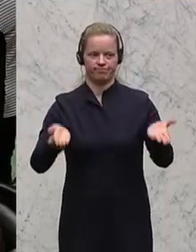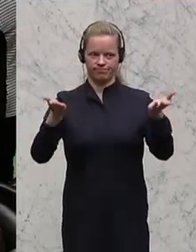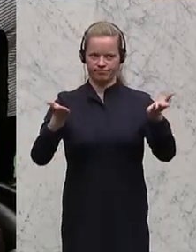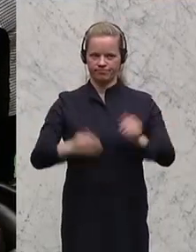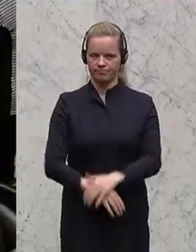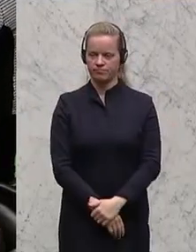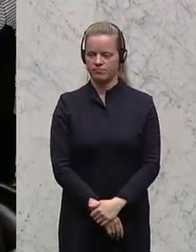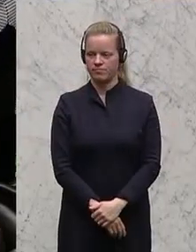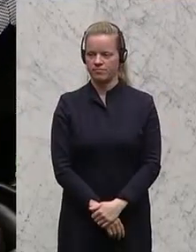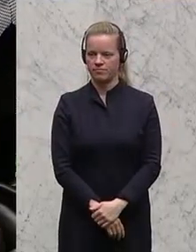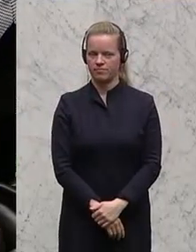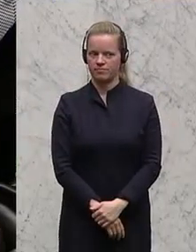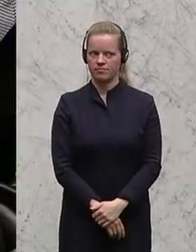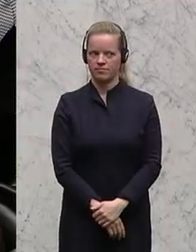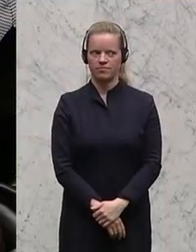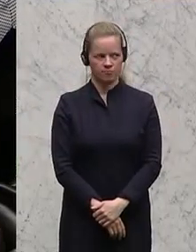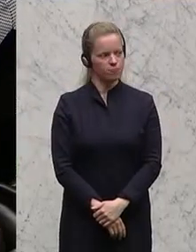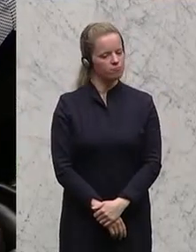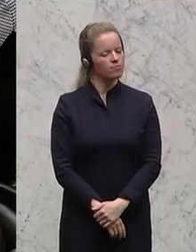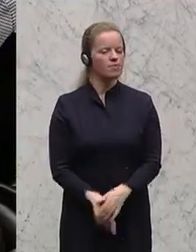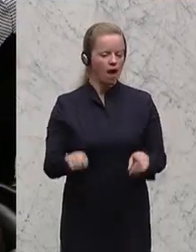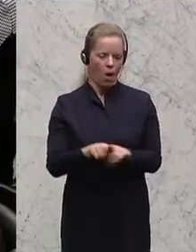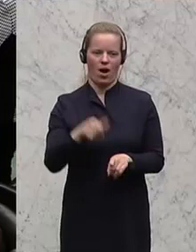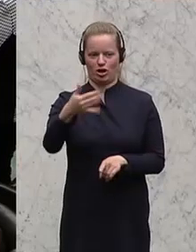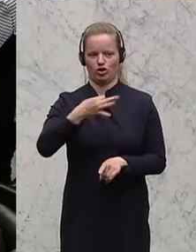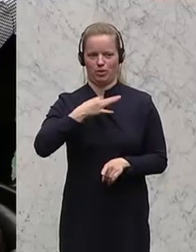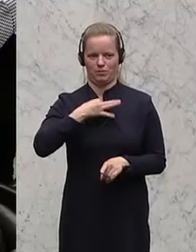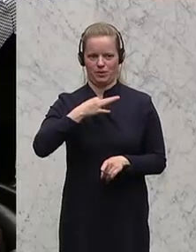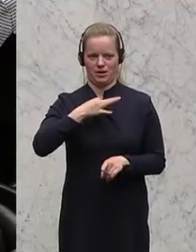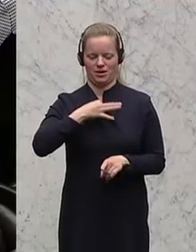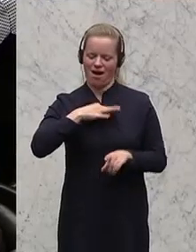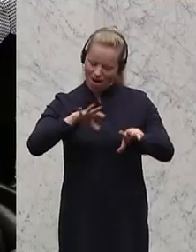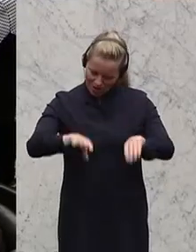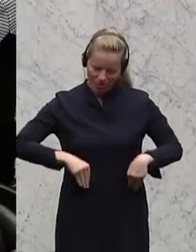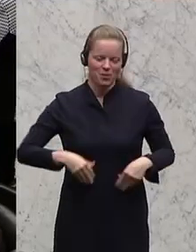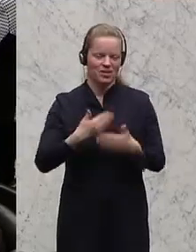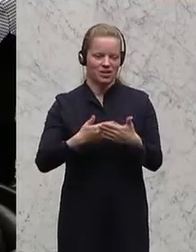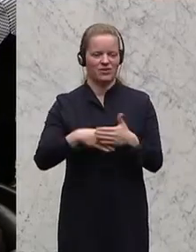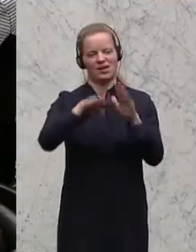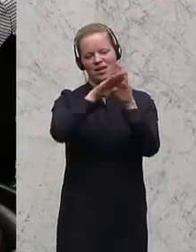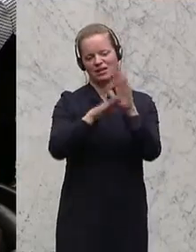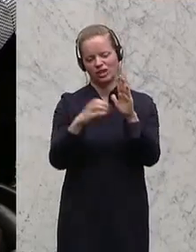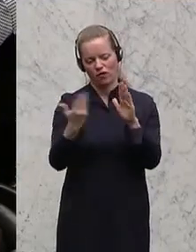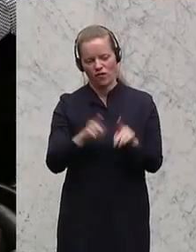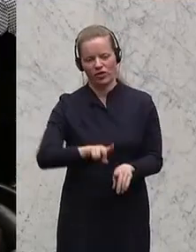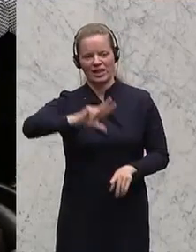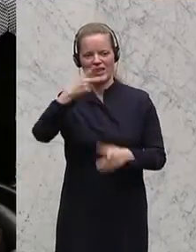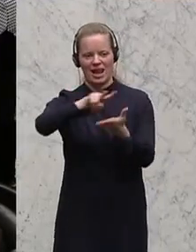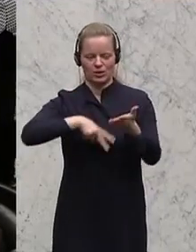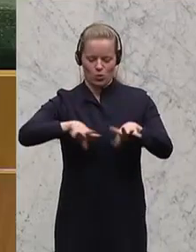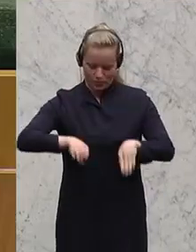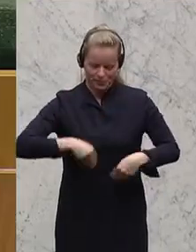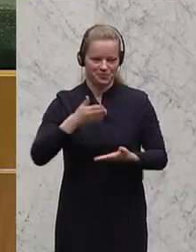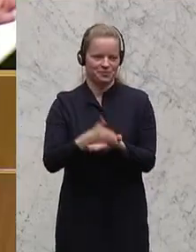Zeichen. Auch das ist einstimmig. Damit ist der Gesetzentwurf auch in dritter Lesung angenommen.